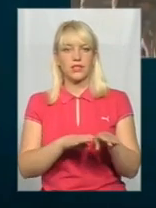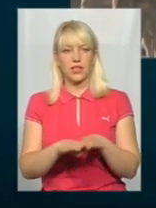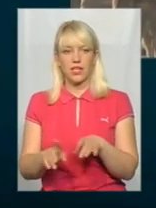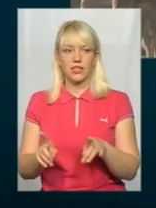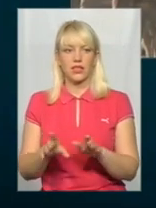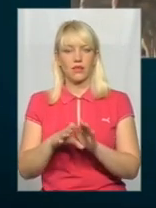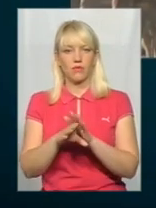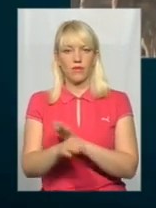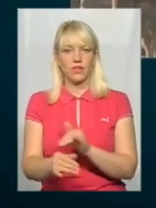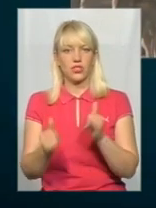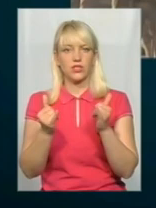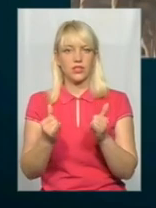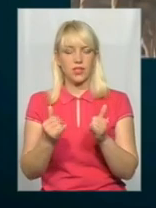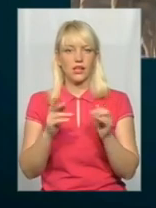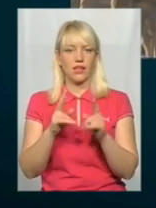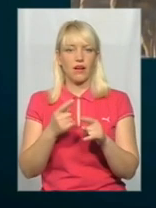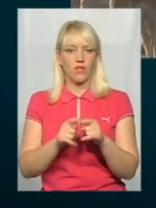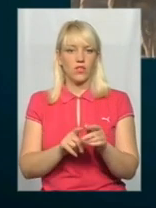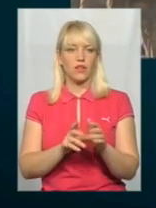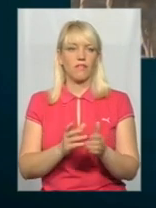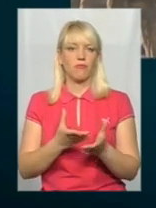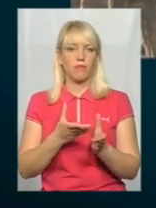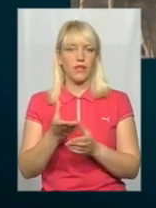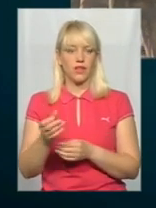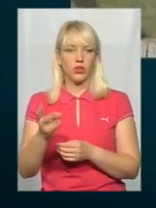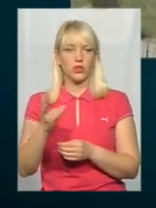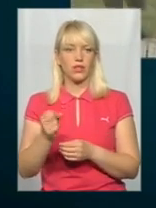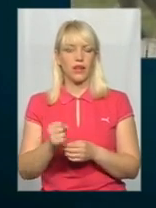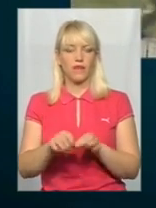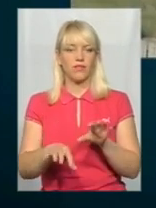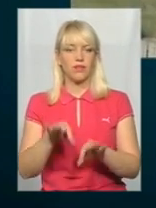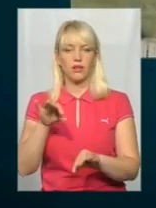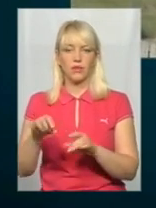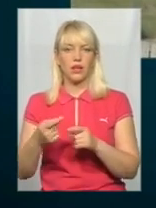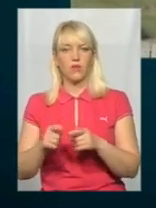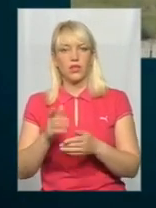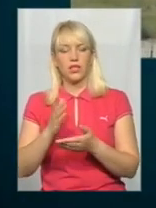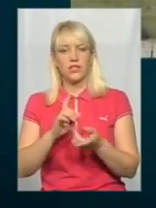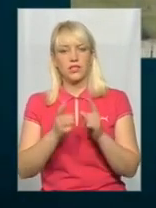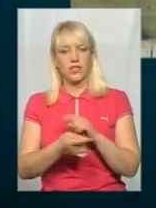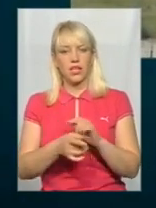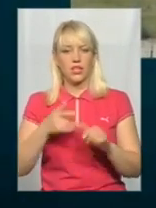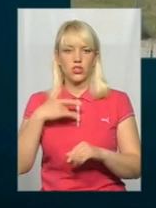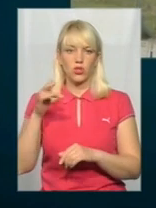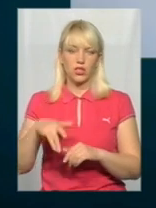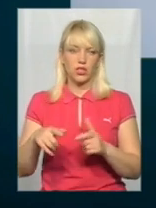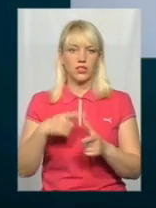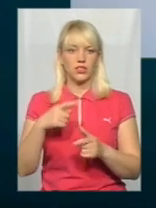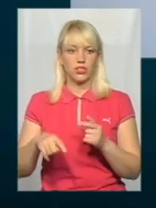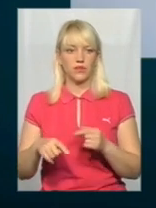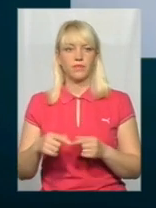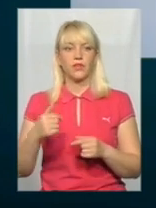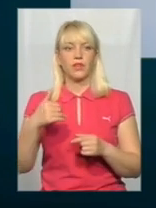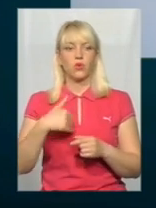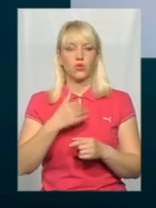які запровадили зараз, як вони вплинули на критерії відбору? Вони стали жорсткіші чи м'якіші? Ну, хочу